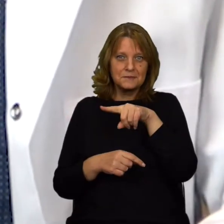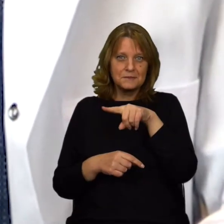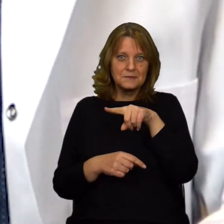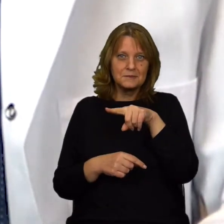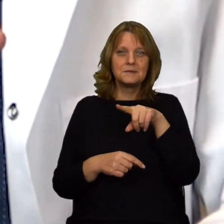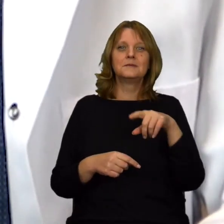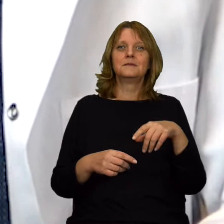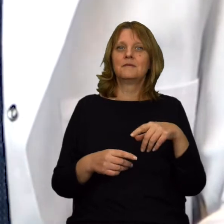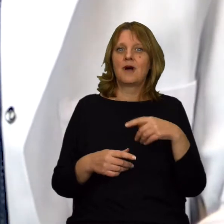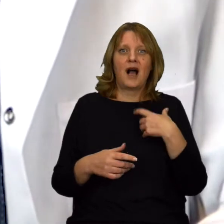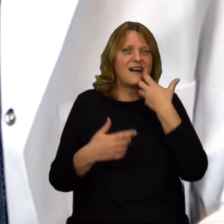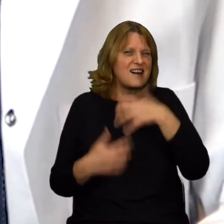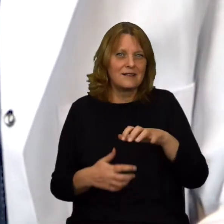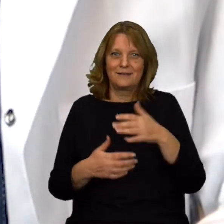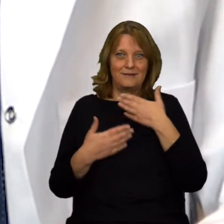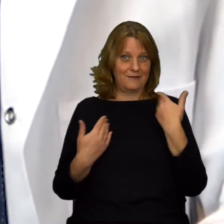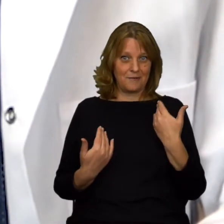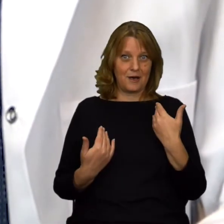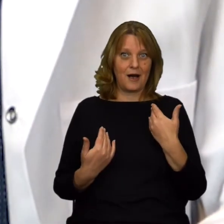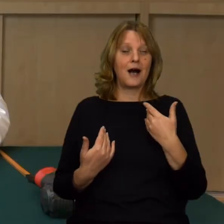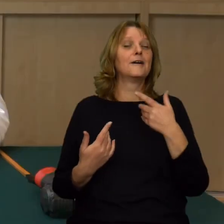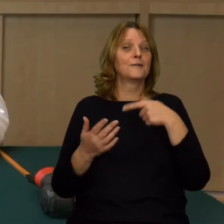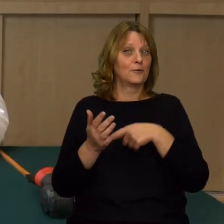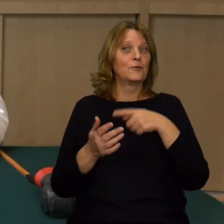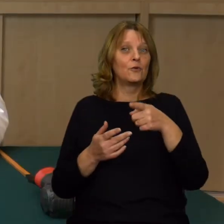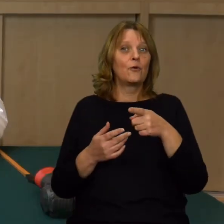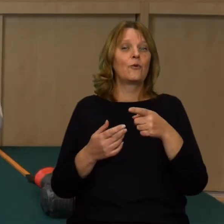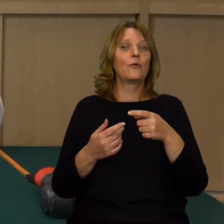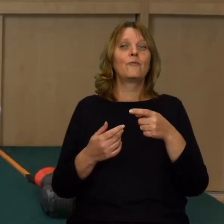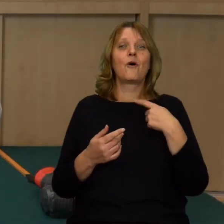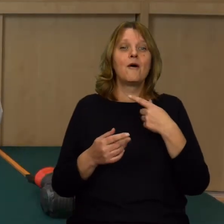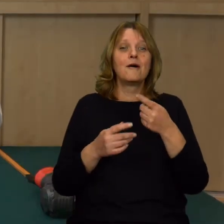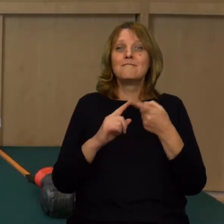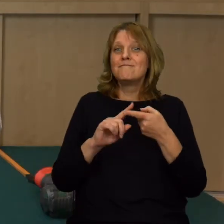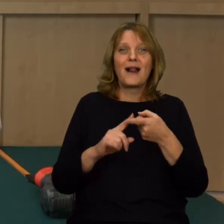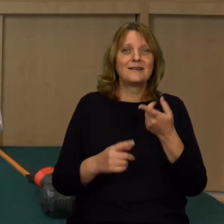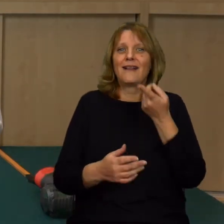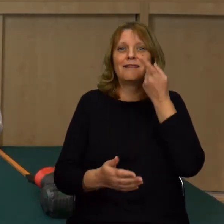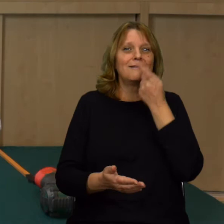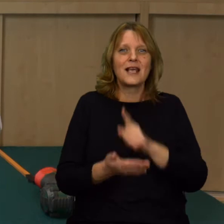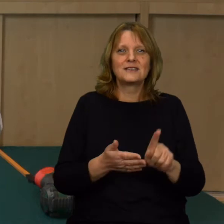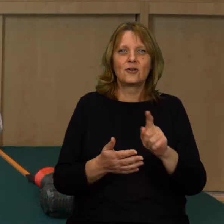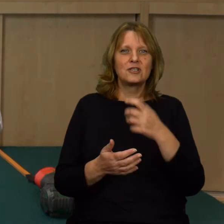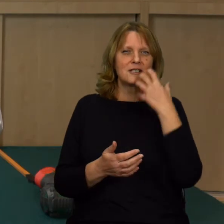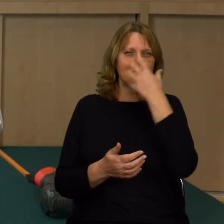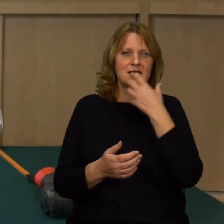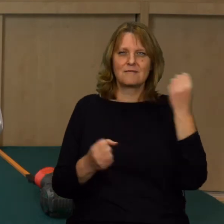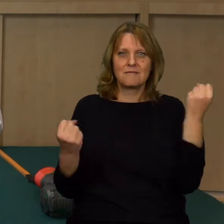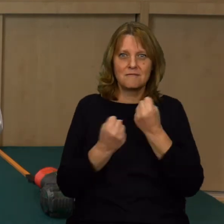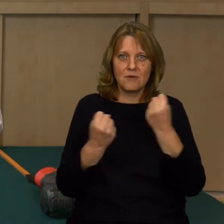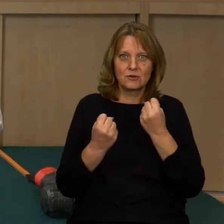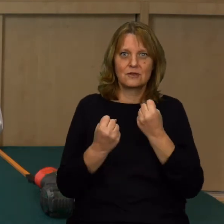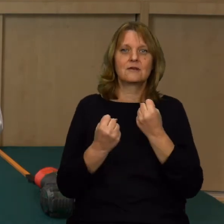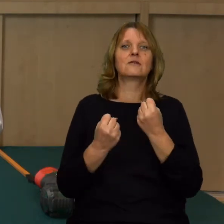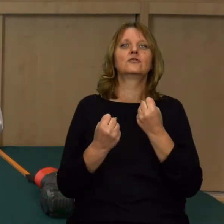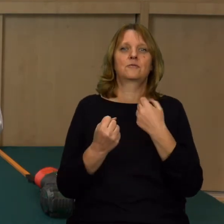się nie parząc. Z prostego powodu mój palec nie zdążył otrzymać tutaj na